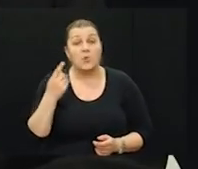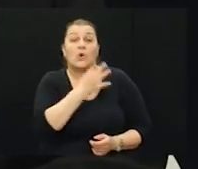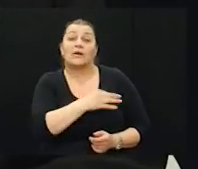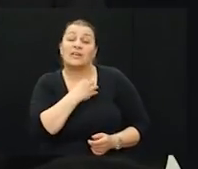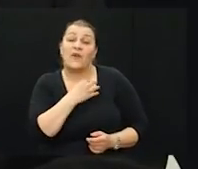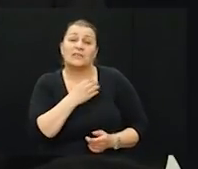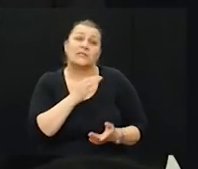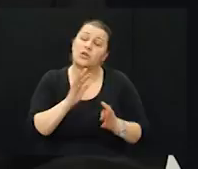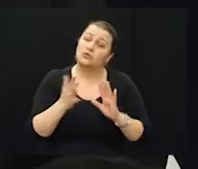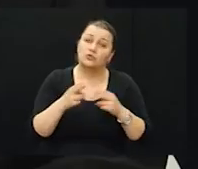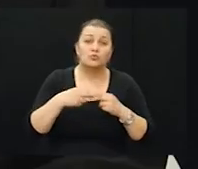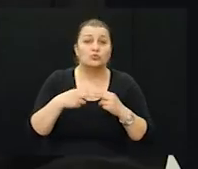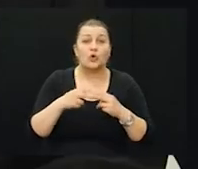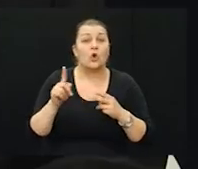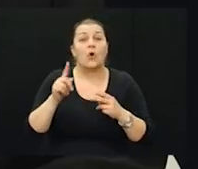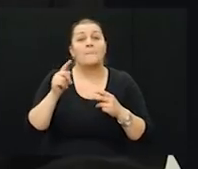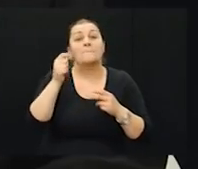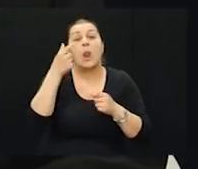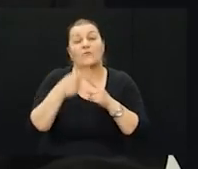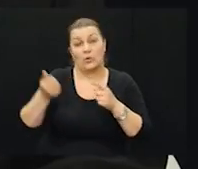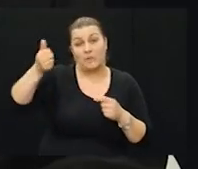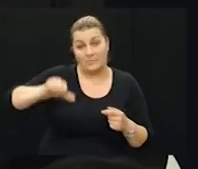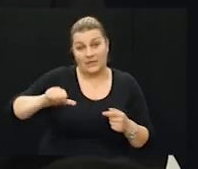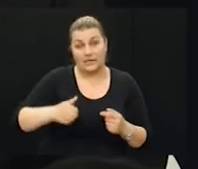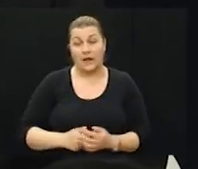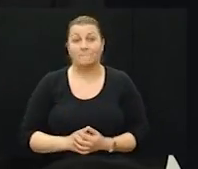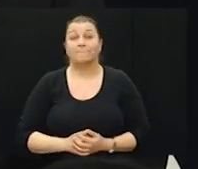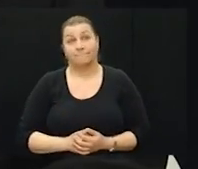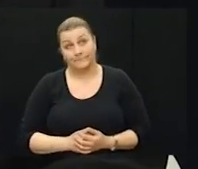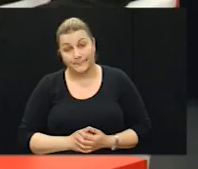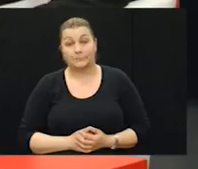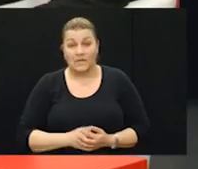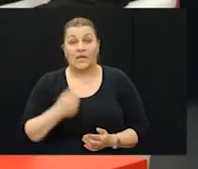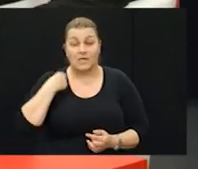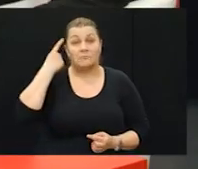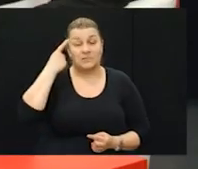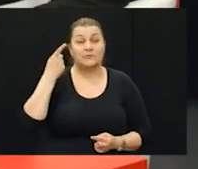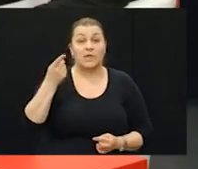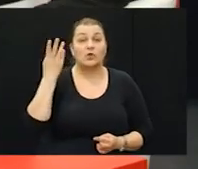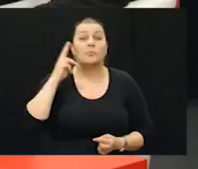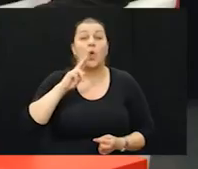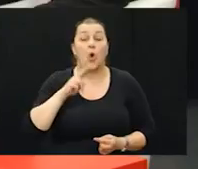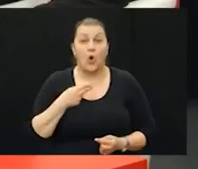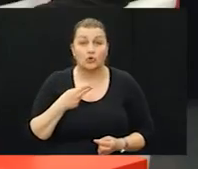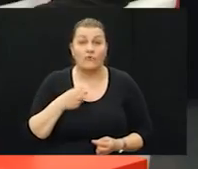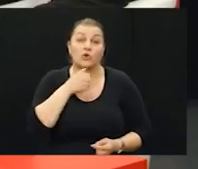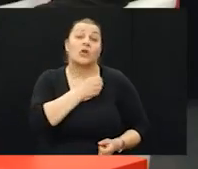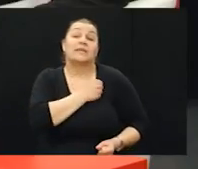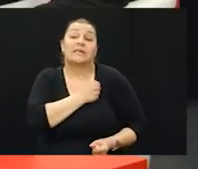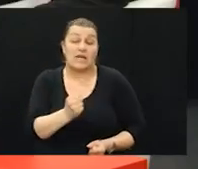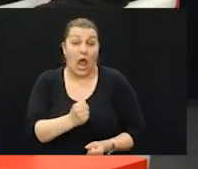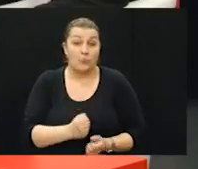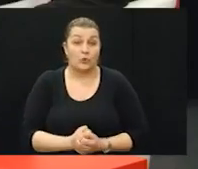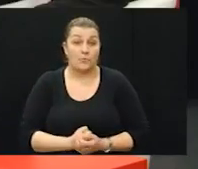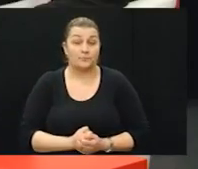sami Hrvatska gotovo pa samo što nije pala. Mislim da je to bilo vrlo odgovorno i vrlo